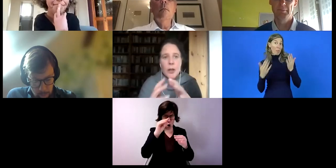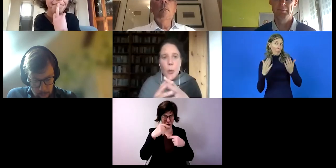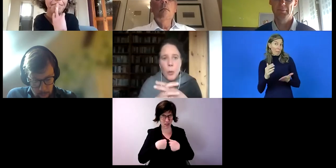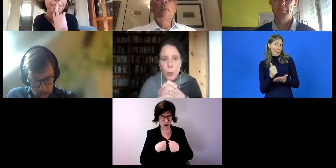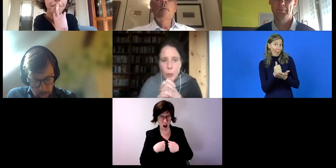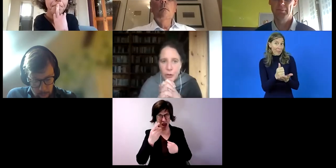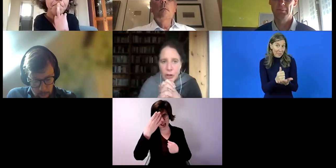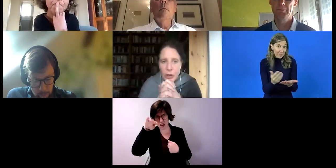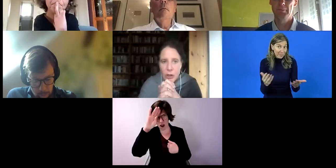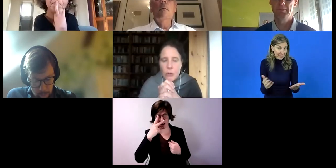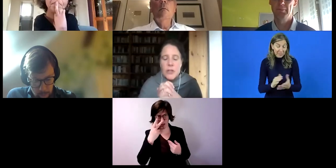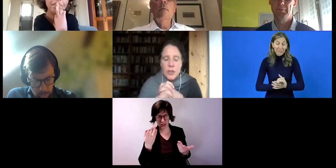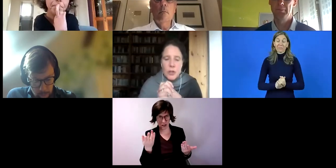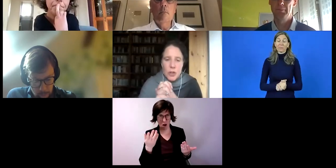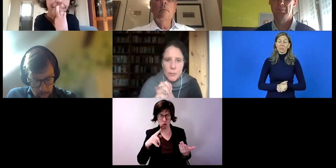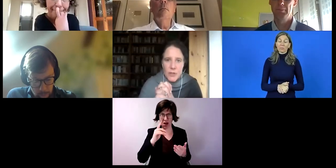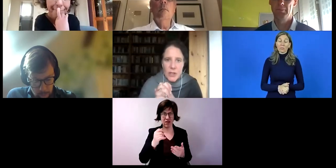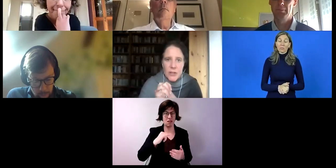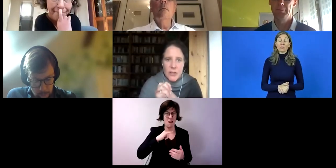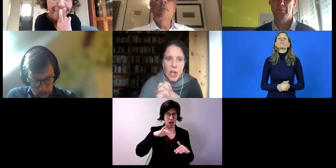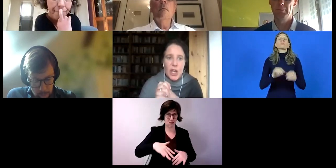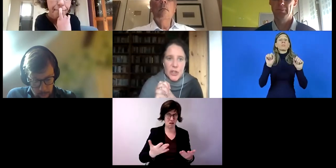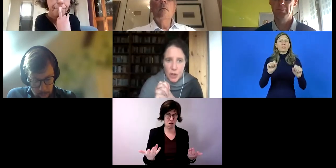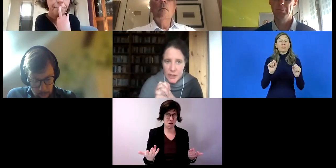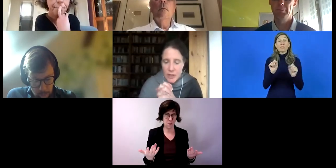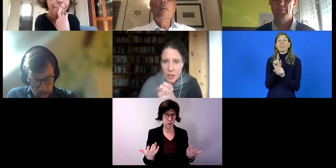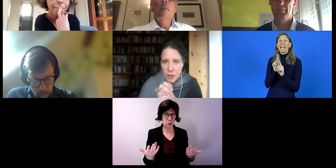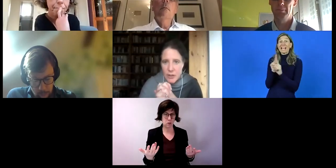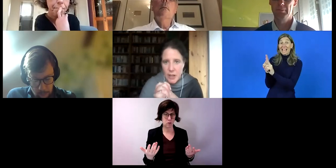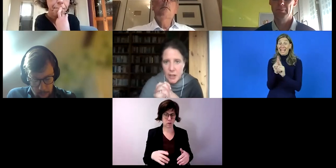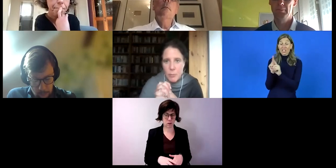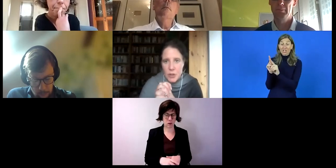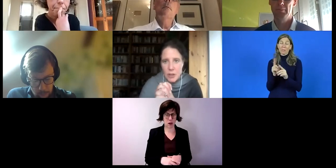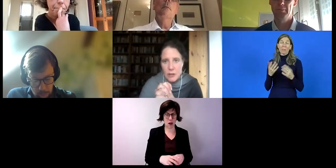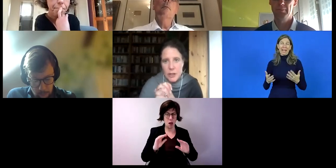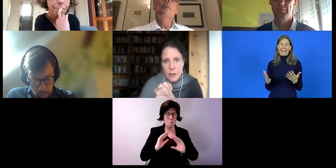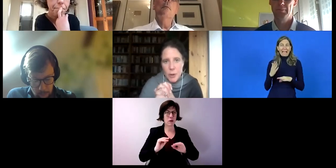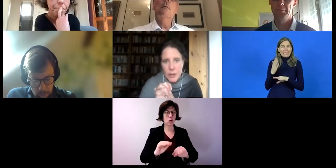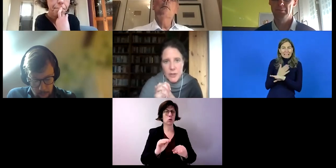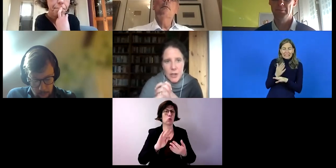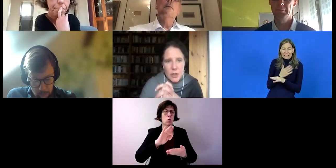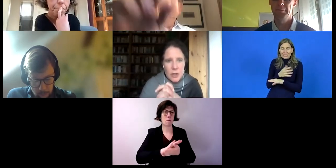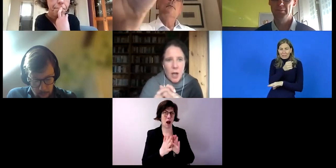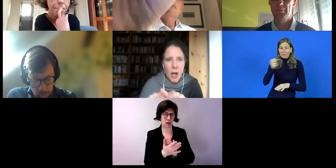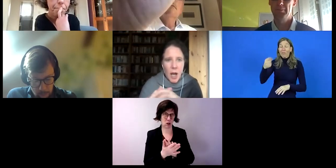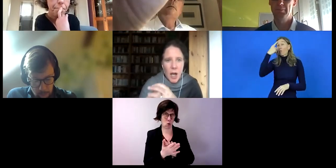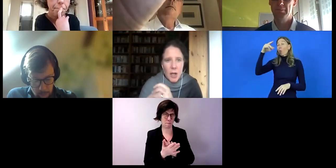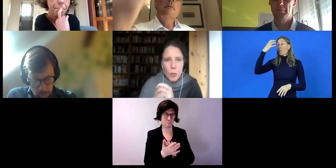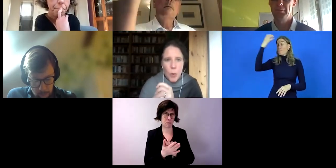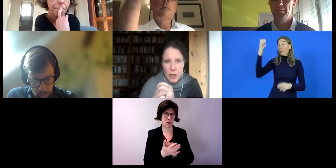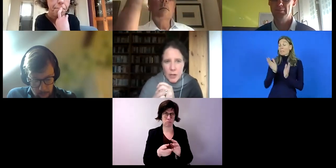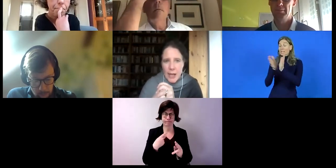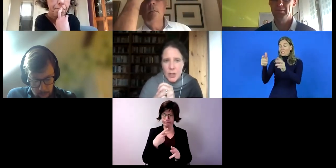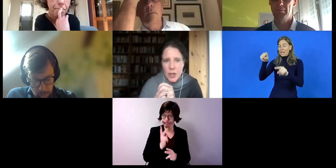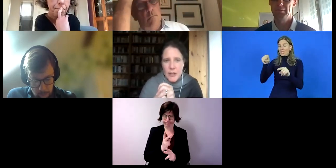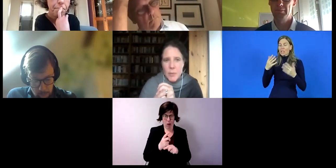für Irland, wenn das von Interesse ist. Die Nutzung von Praktika steckt bei uns auch noch